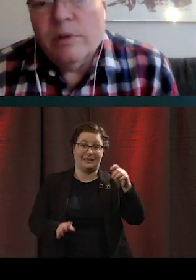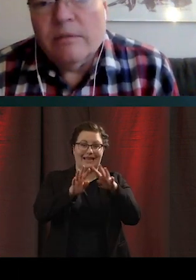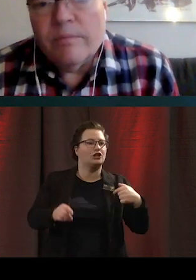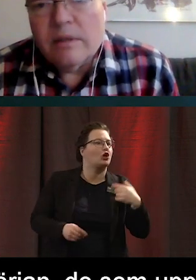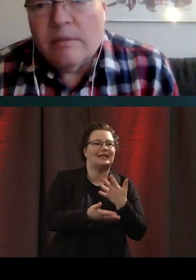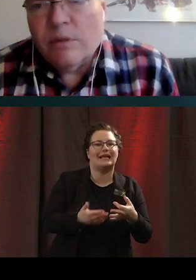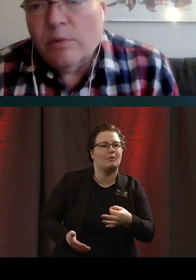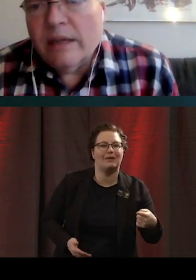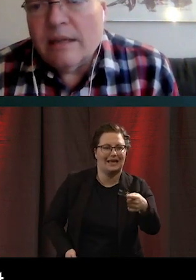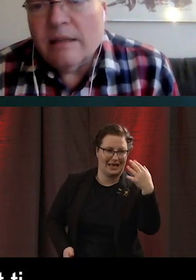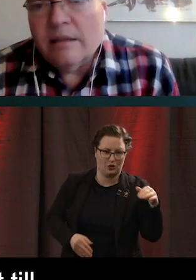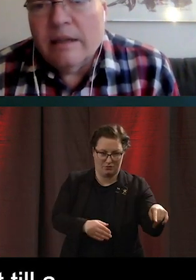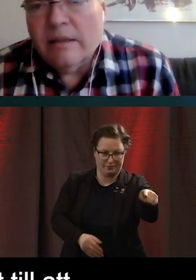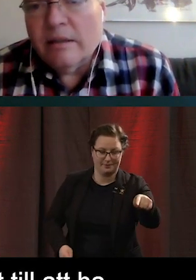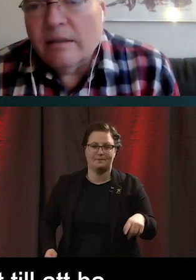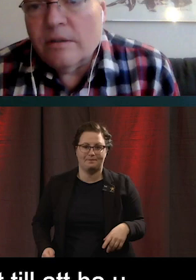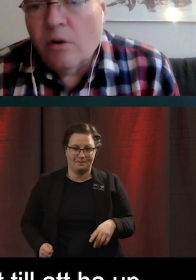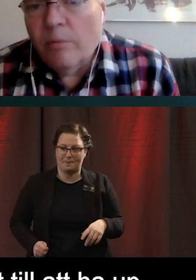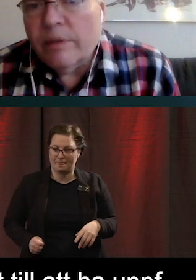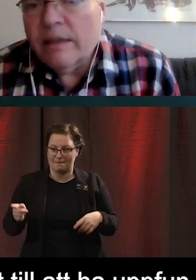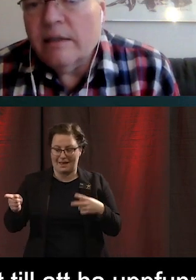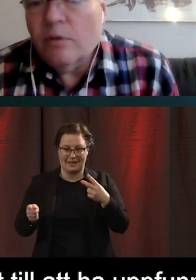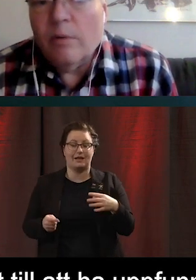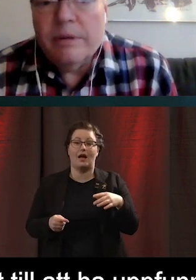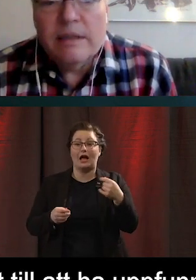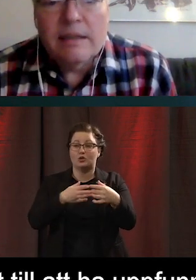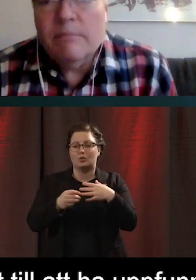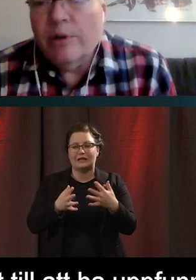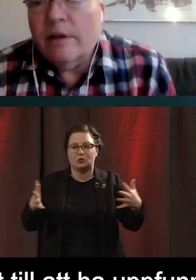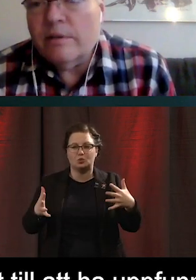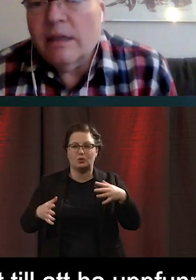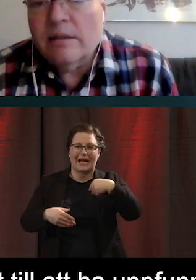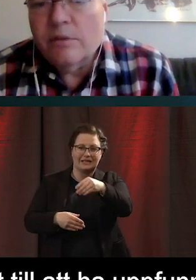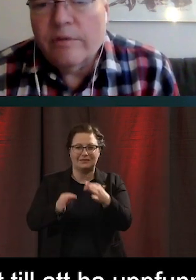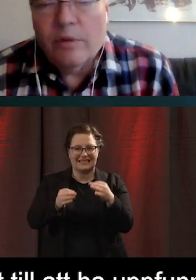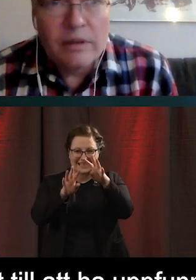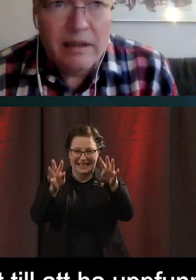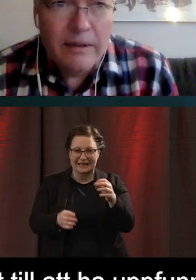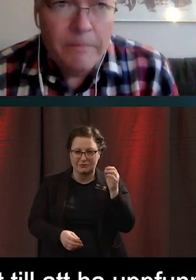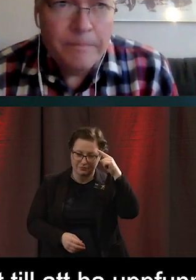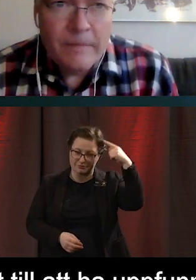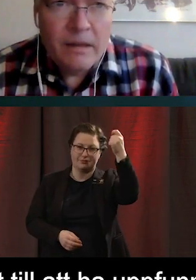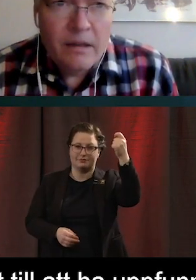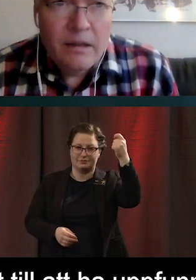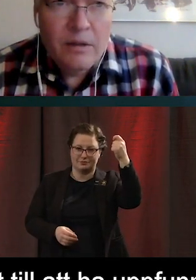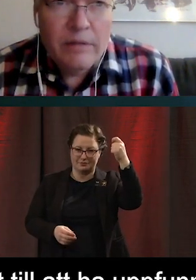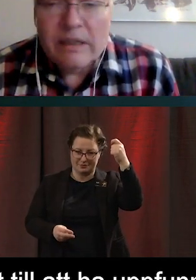gjorde stora insatser när internet kom. Redan då precis i början så insåg folk den här